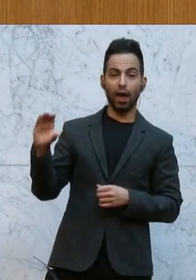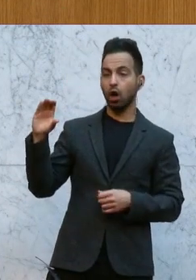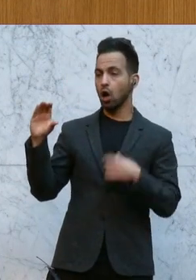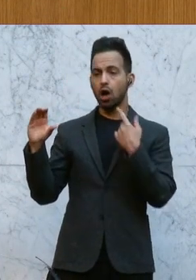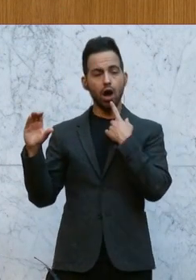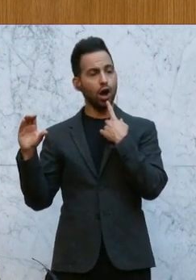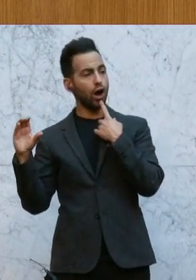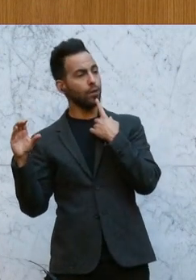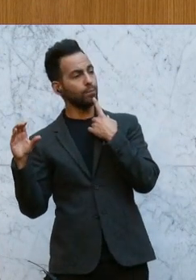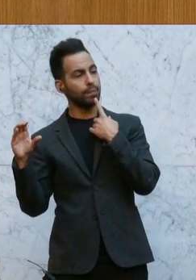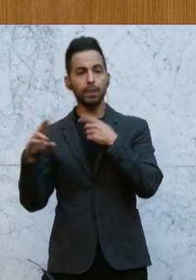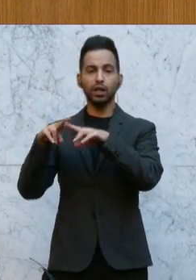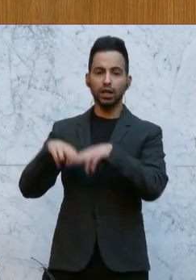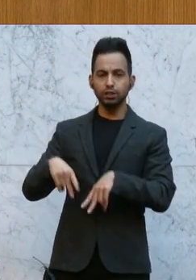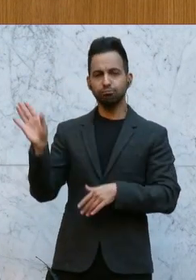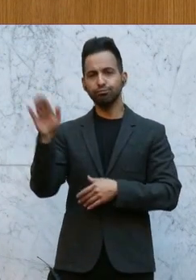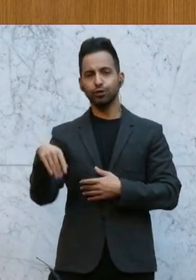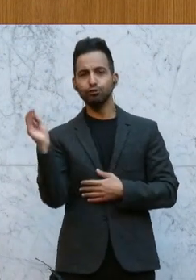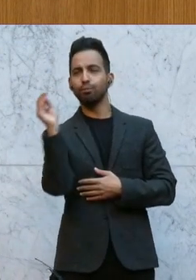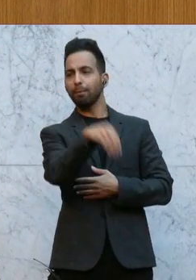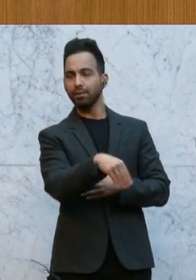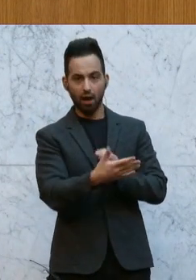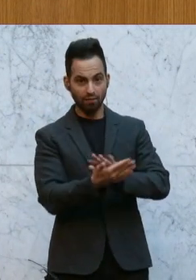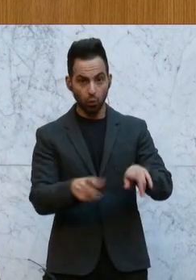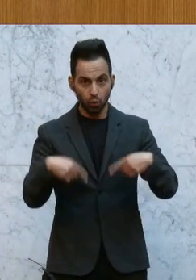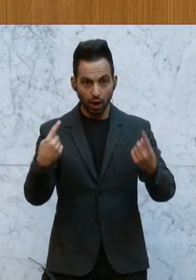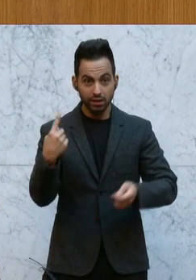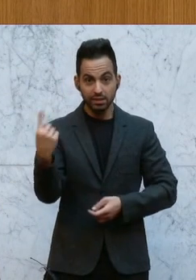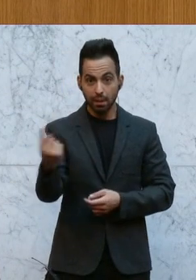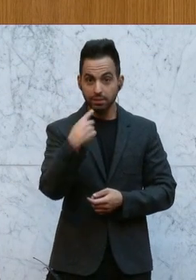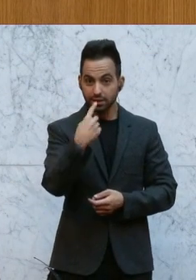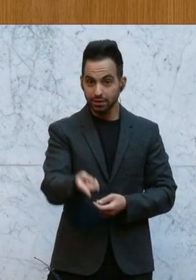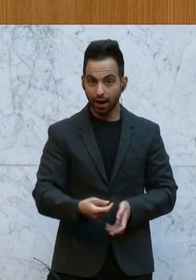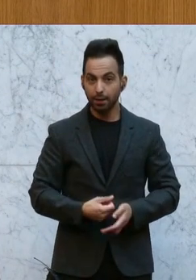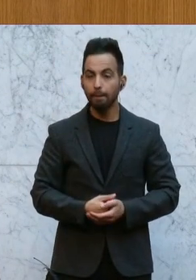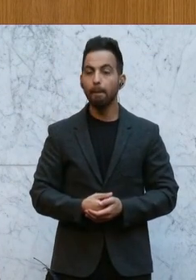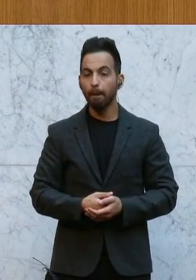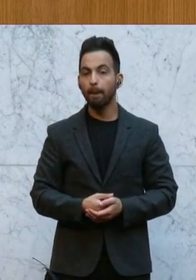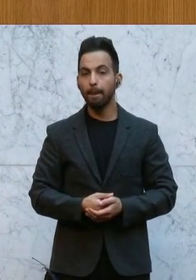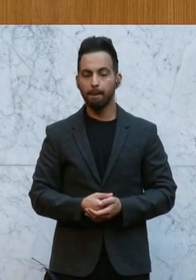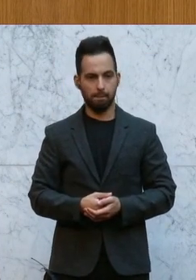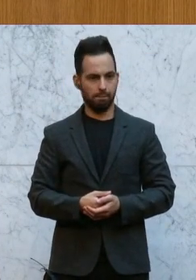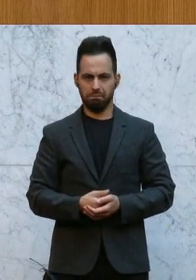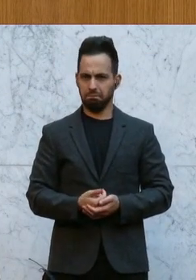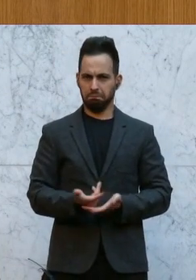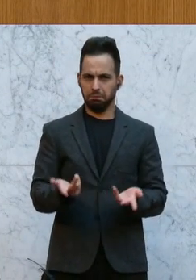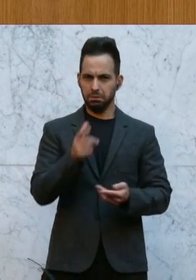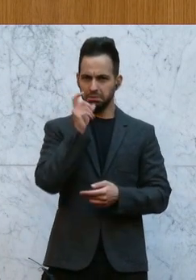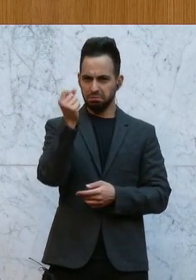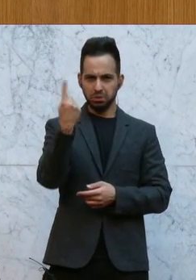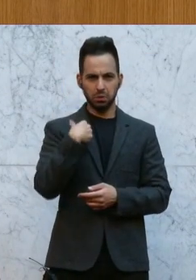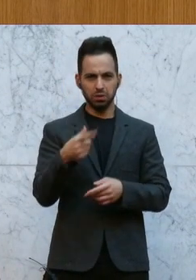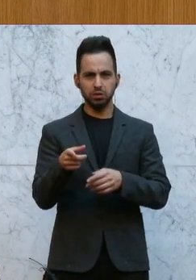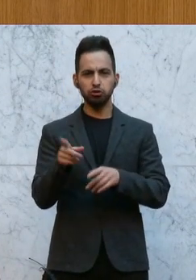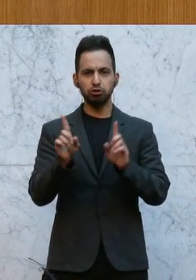denkt, ui, das ist mir jetzt übergeblieben, das tue ich jetzt spenden. Und der hat dann gesagt, sozusagen, das ist ja gar kein großer Posten. Ja,